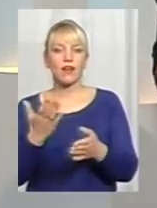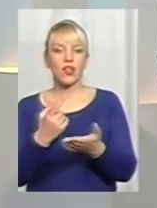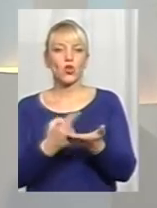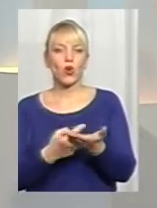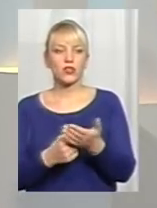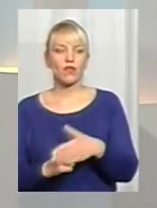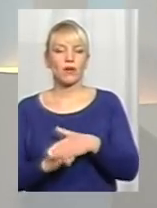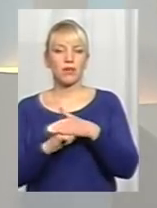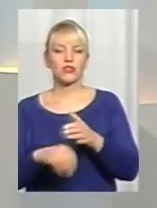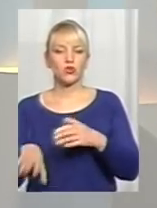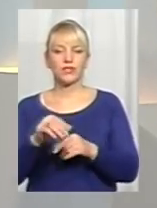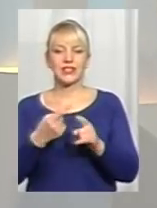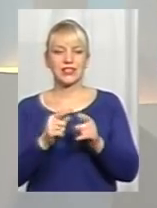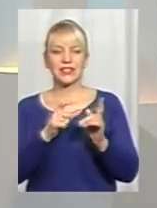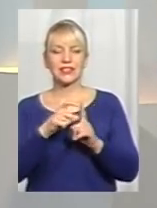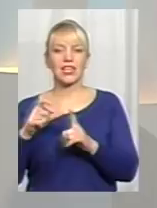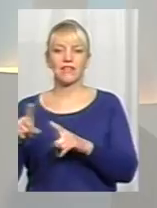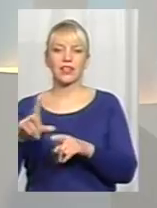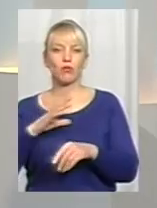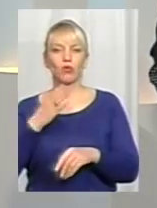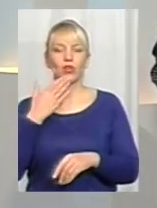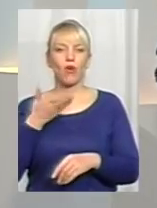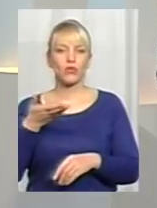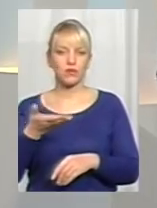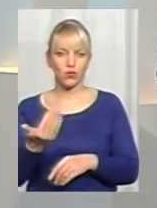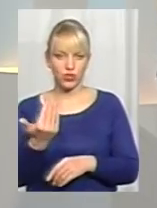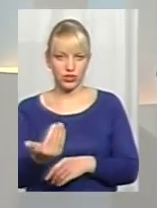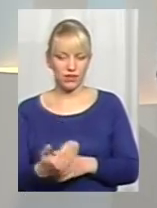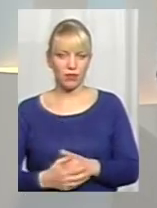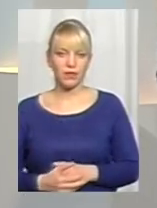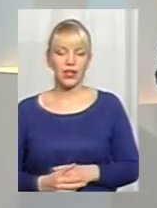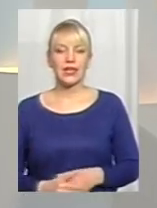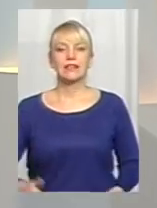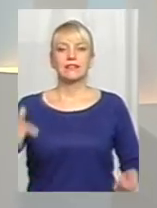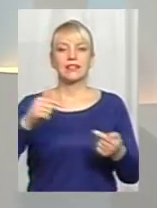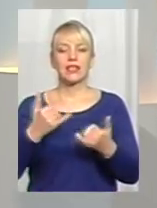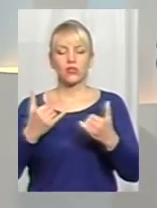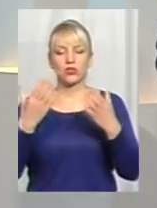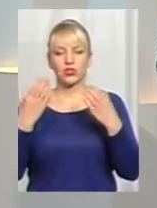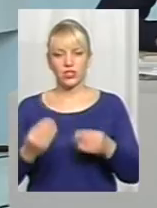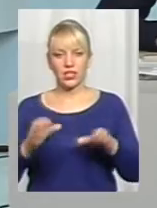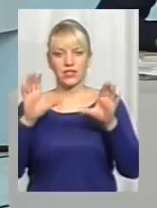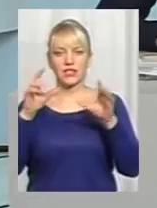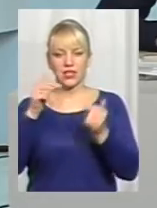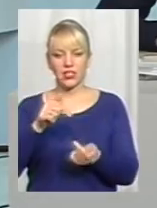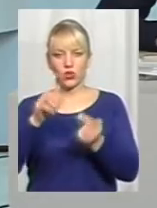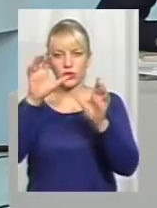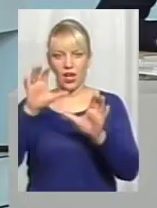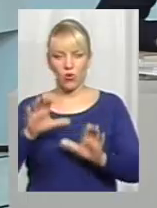база до тих всіх слів, які сьогодні були озвучені, маєте? Згідно на сьогоднішній день законодавства,